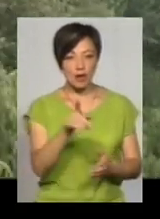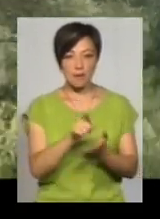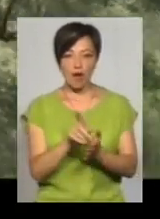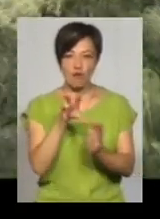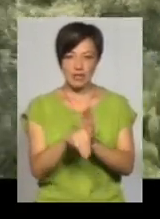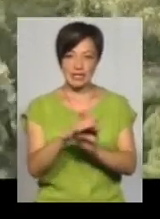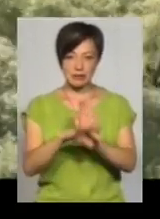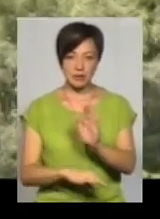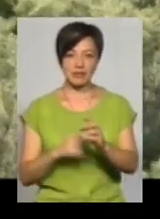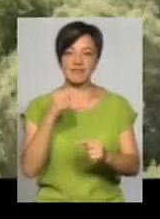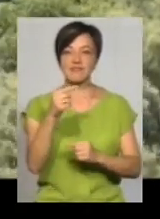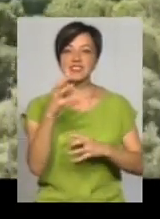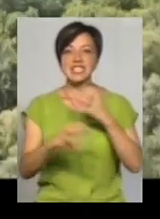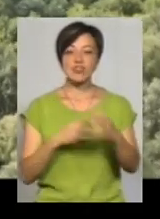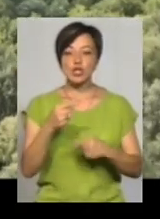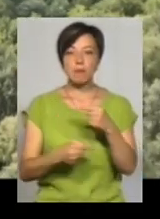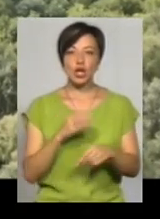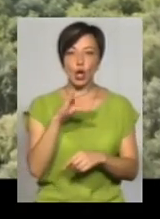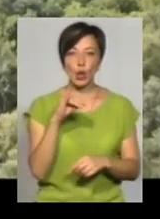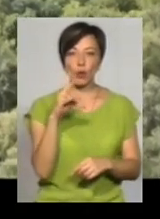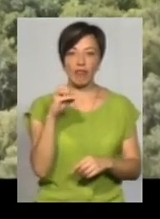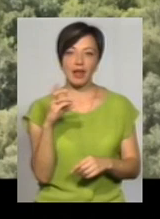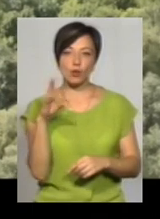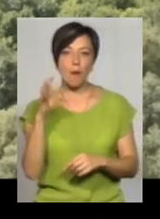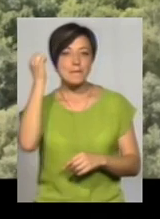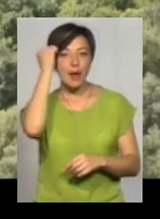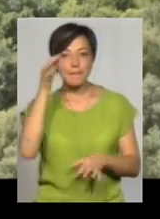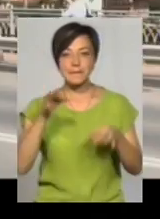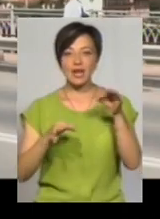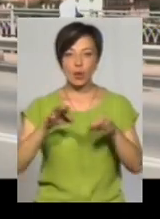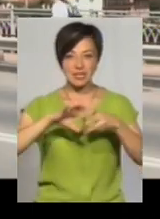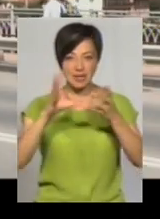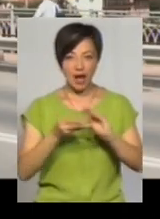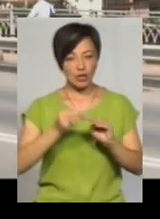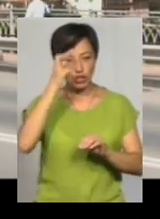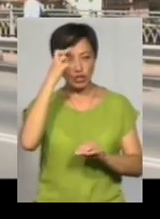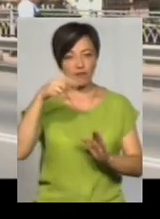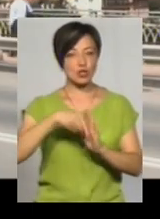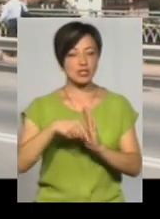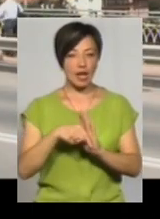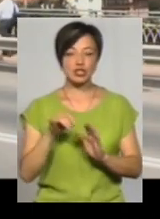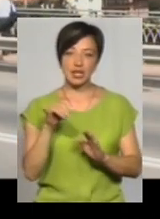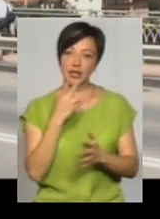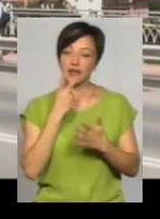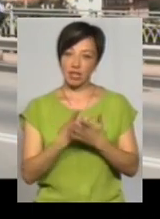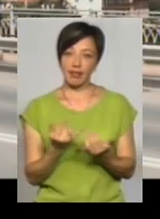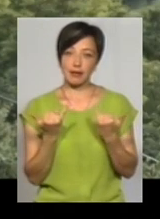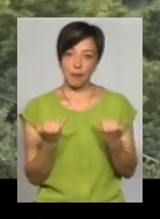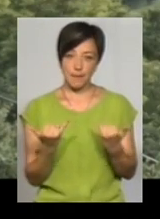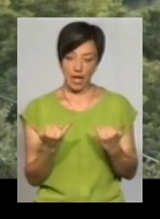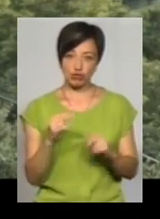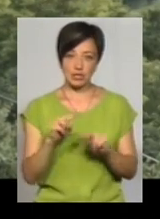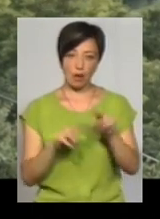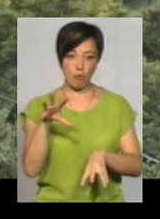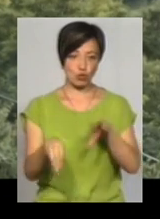списку Всесвітньої спадщини ЮНЕСКО як геологічна пам'ятка природи легальнодержавного значення. Та, зважаючи на теперішню